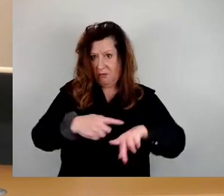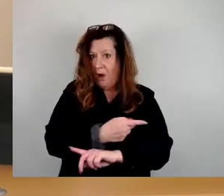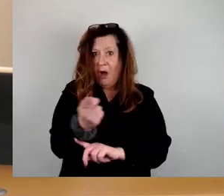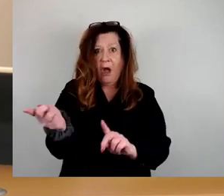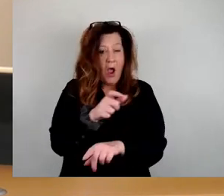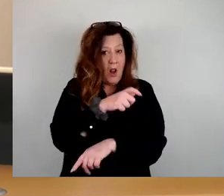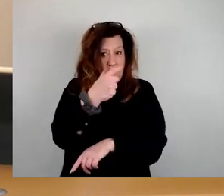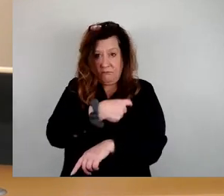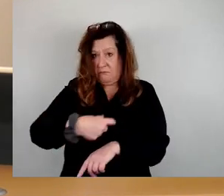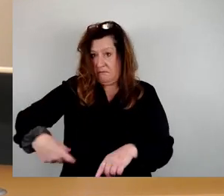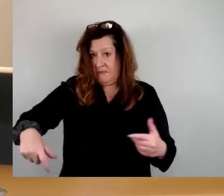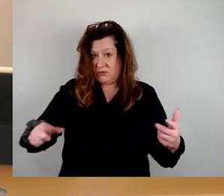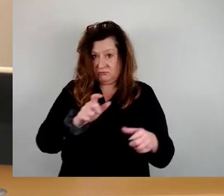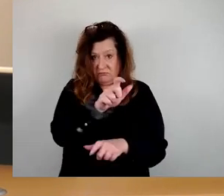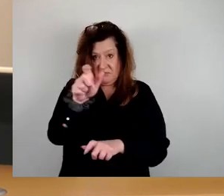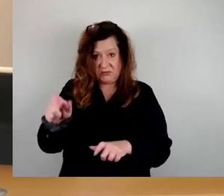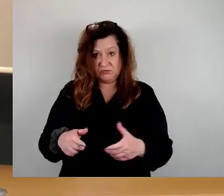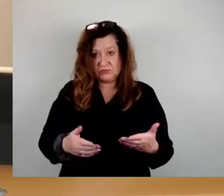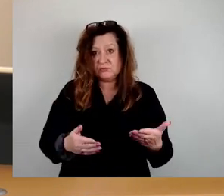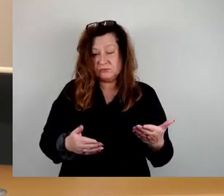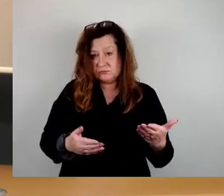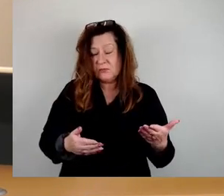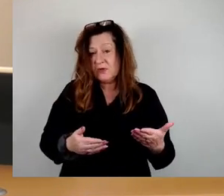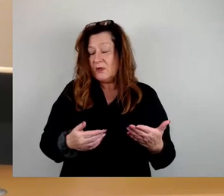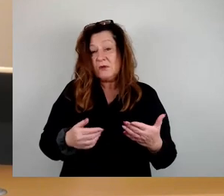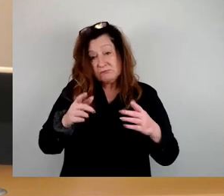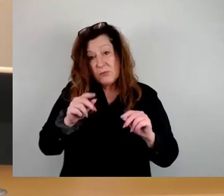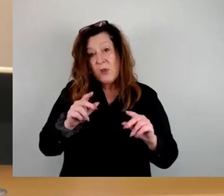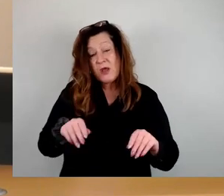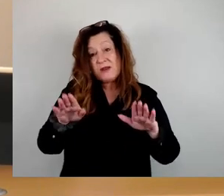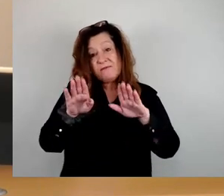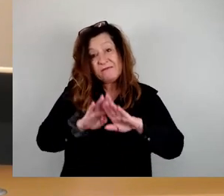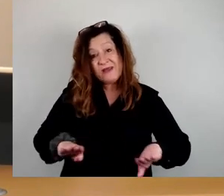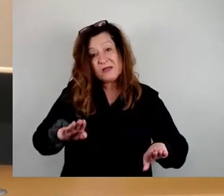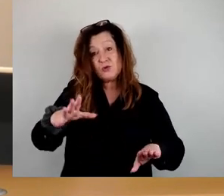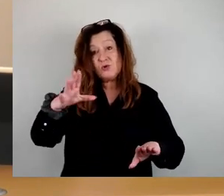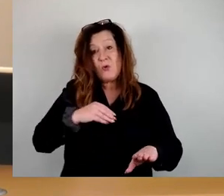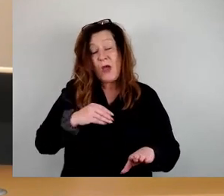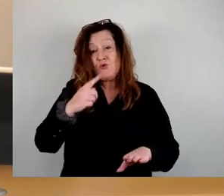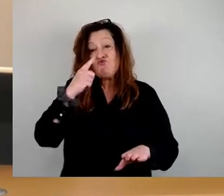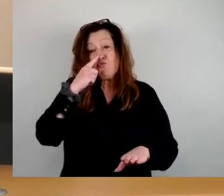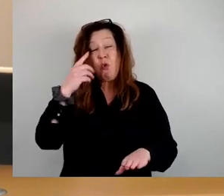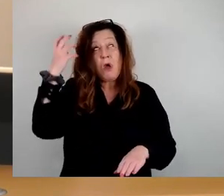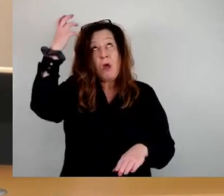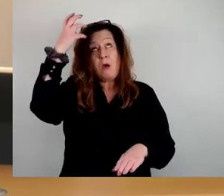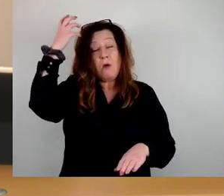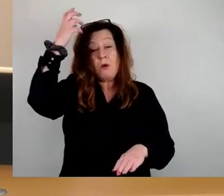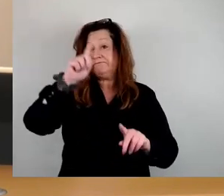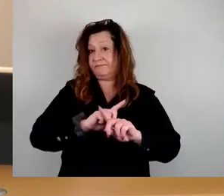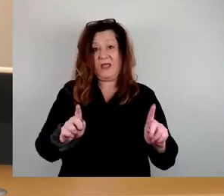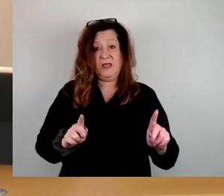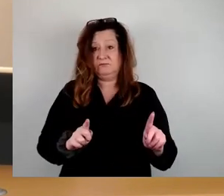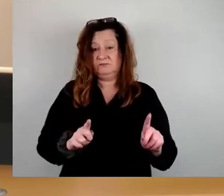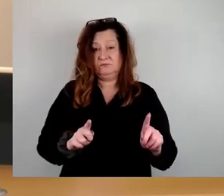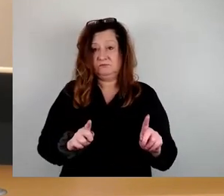mehr als uns trennt. Ein friedliches Miteinander ist keine Utopie. Seit dem vergangenen Jahr gibt es in